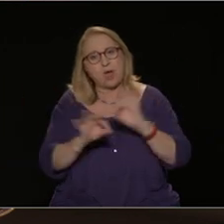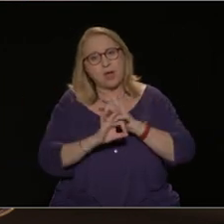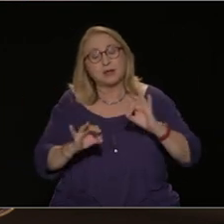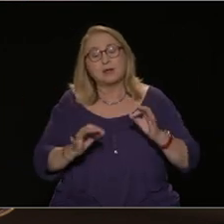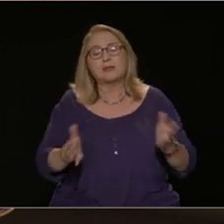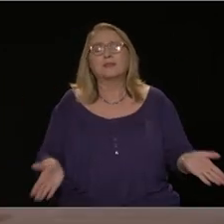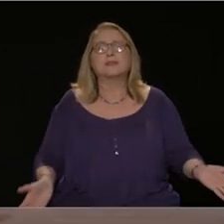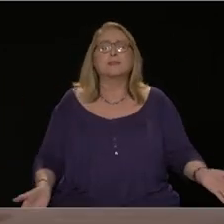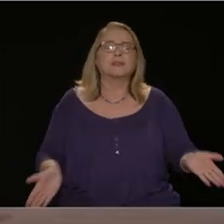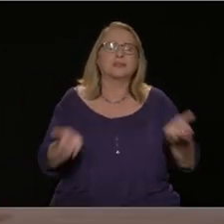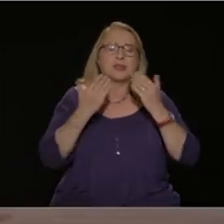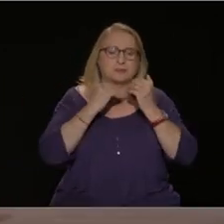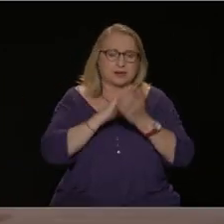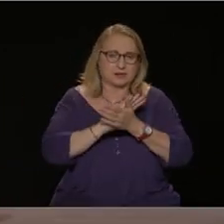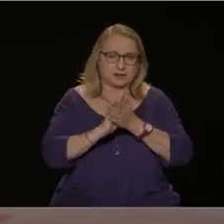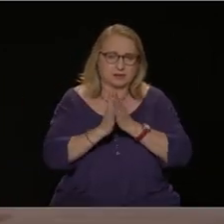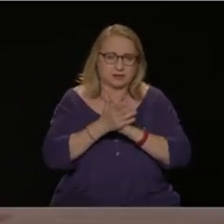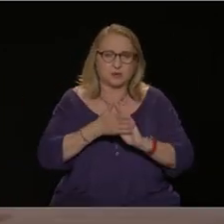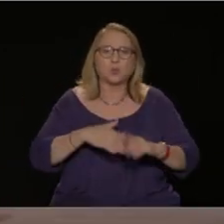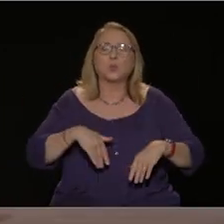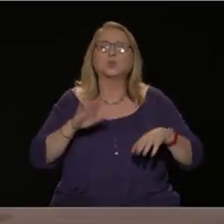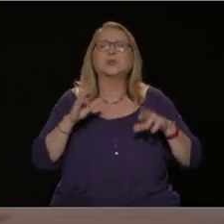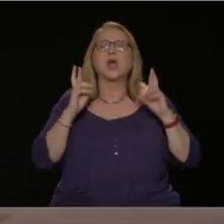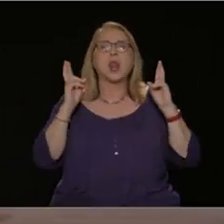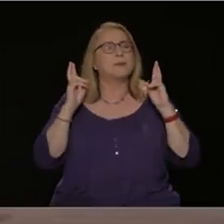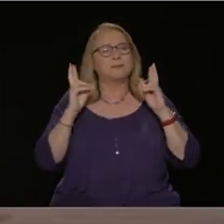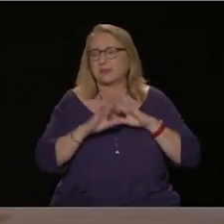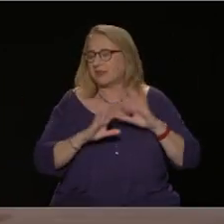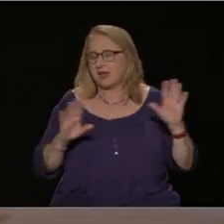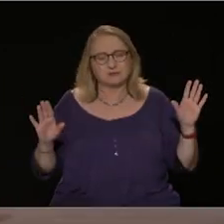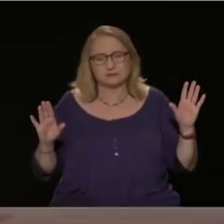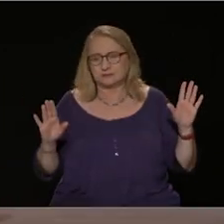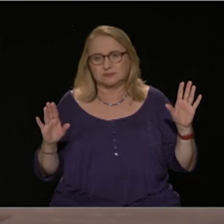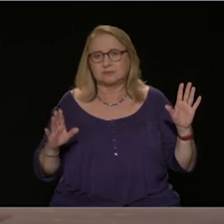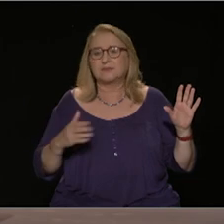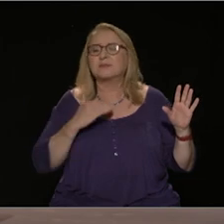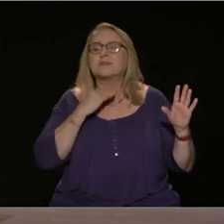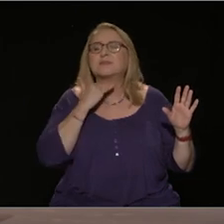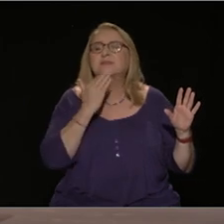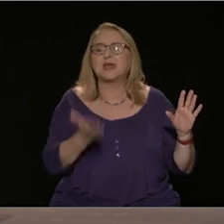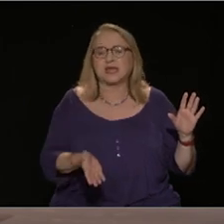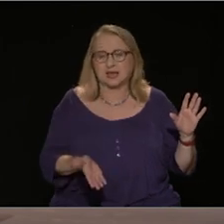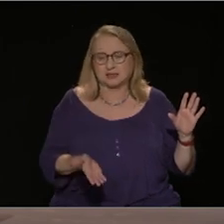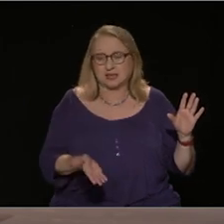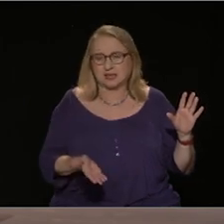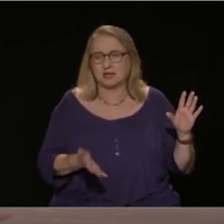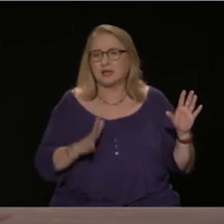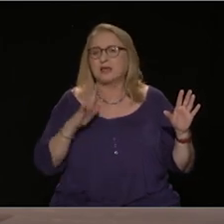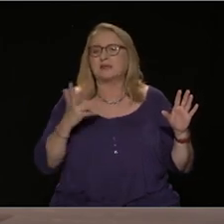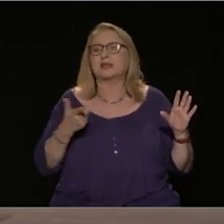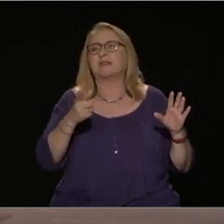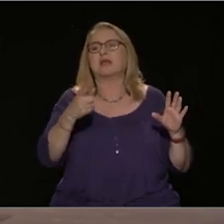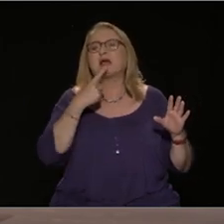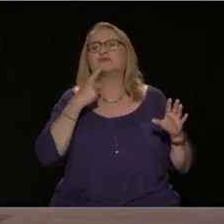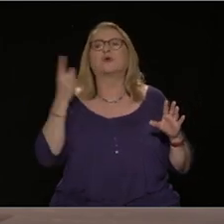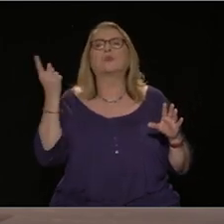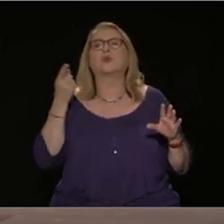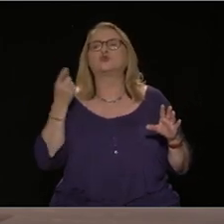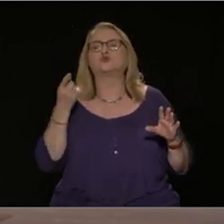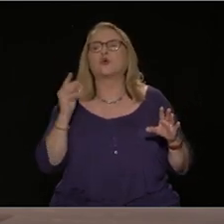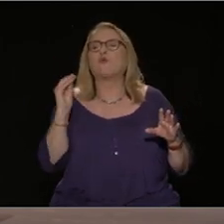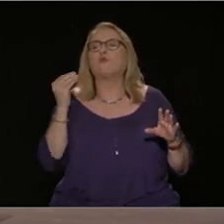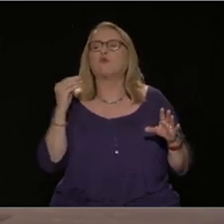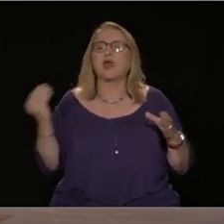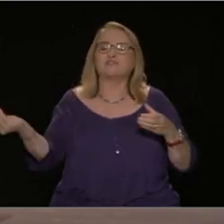ελπίδων δηλαδή πολύ απλά με μία συζήτηση το αν θα βάλουμε και πόσους μέσα στη Βουλή.